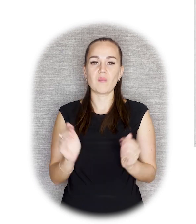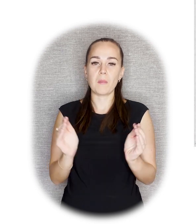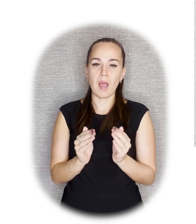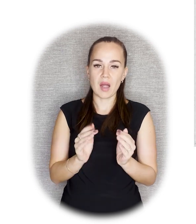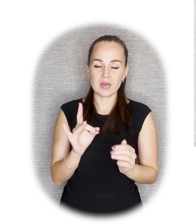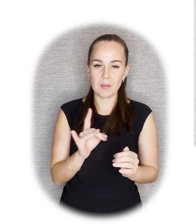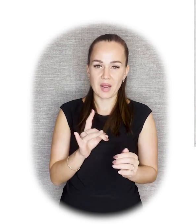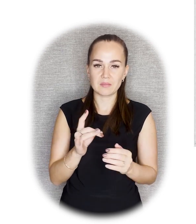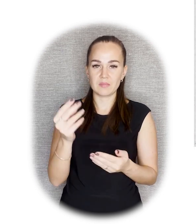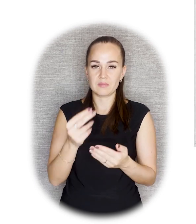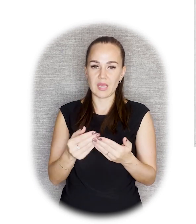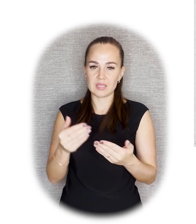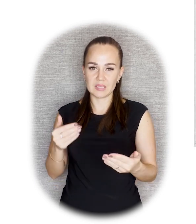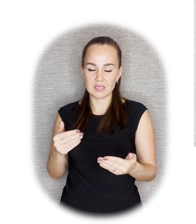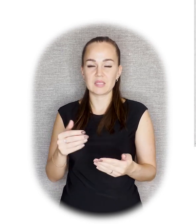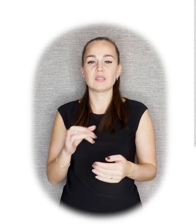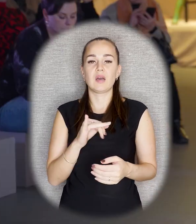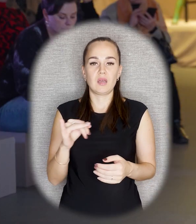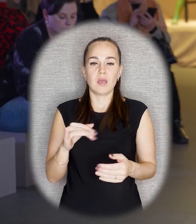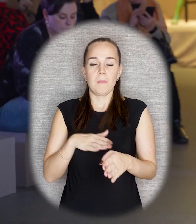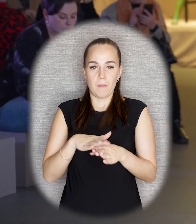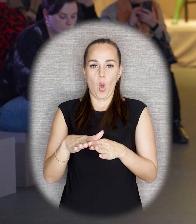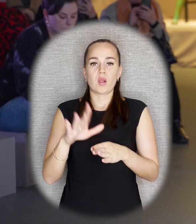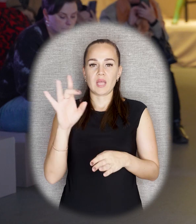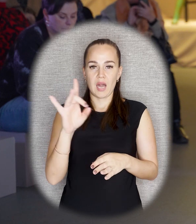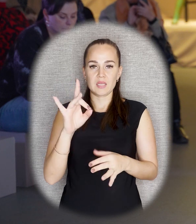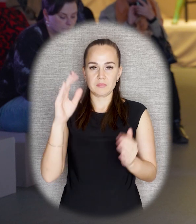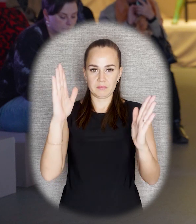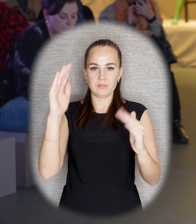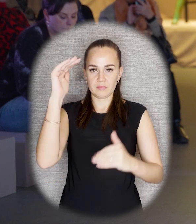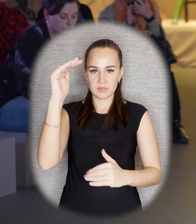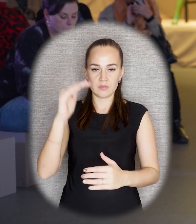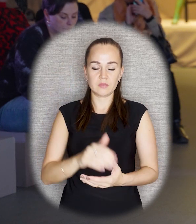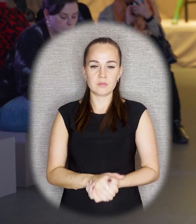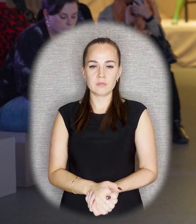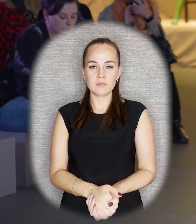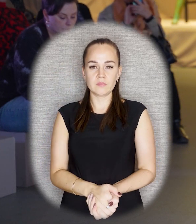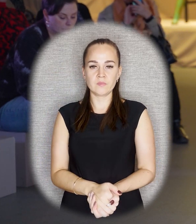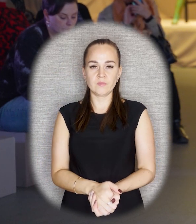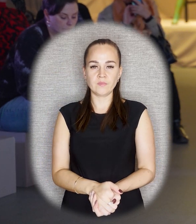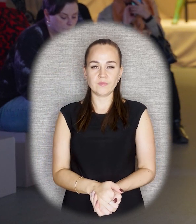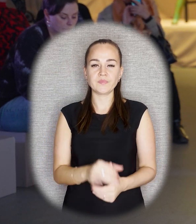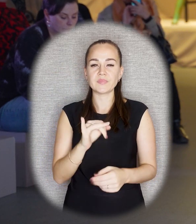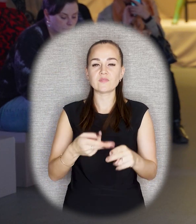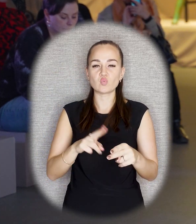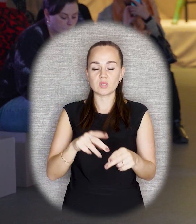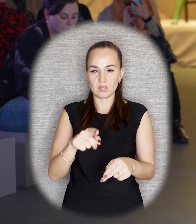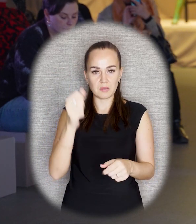малом размере и уже, видимо, полноразмерный эскиз. Но этот памятник так и не